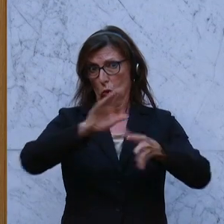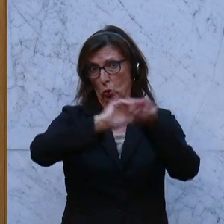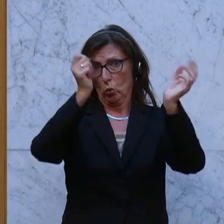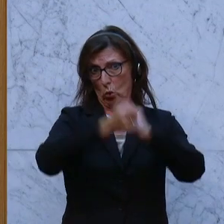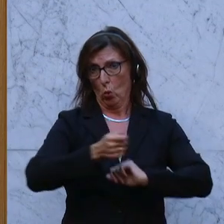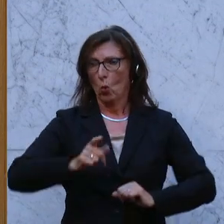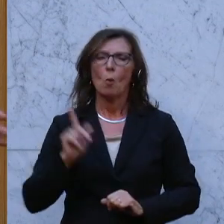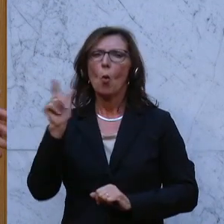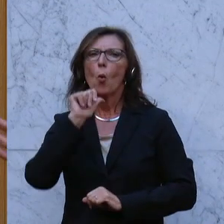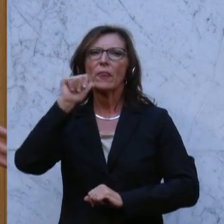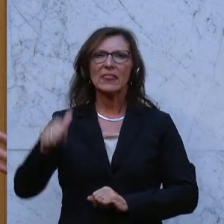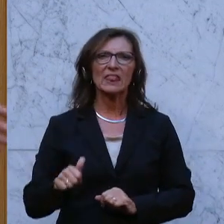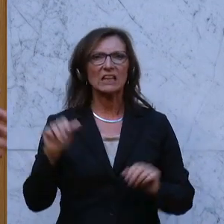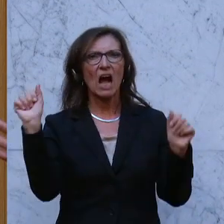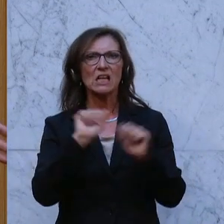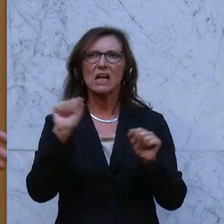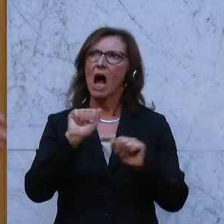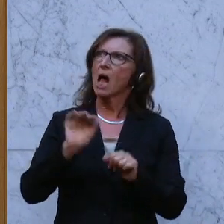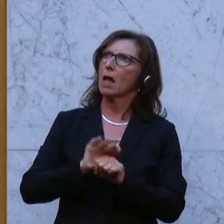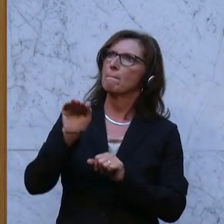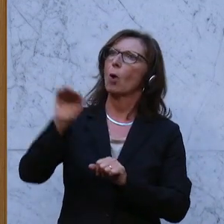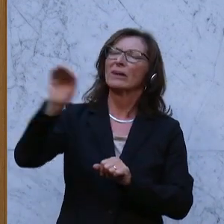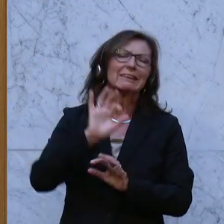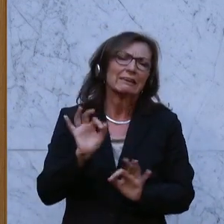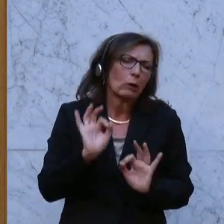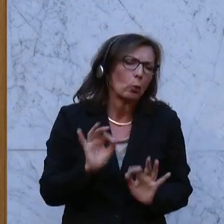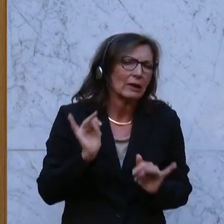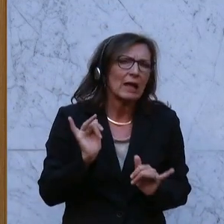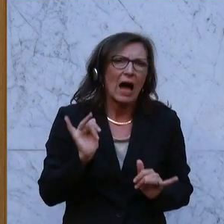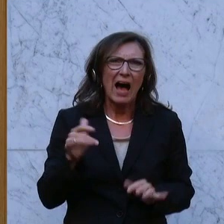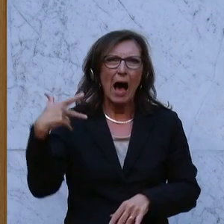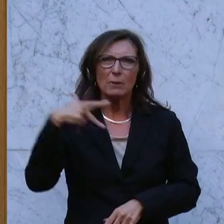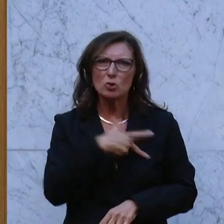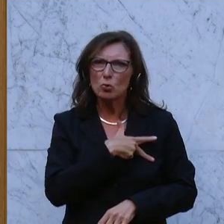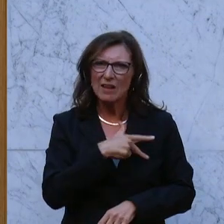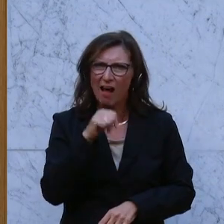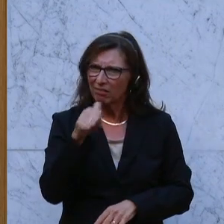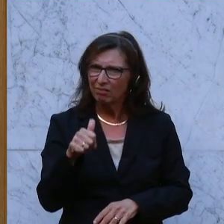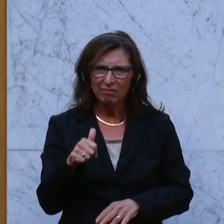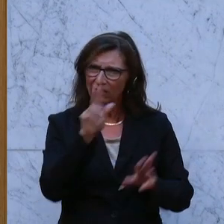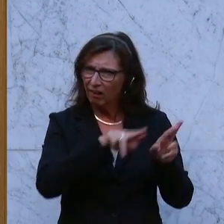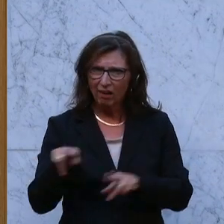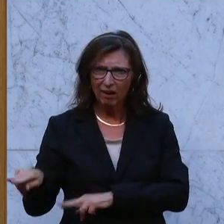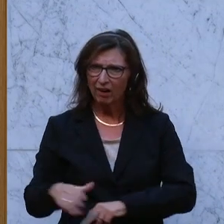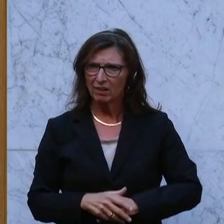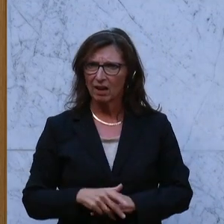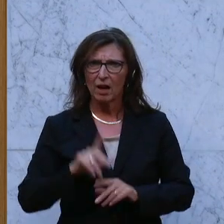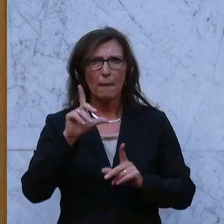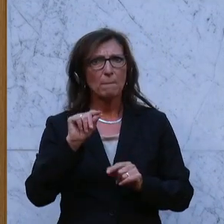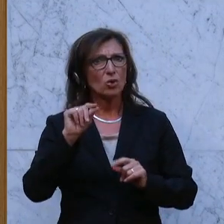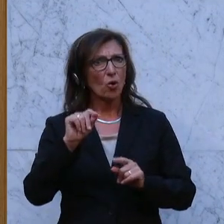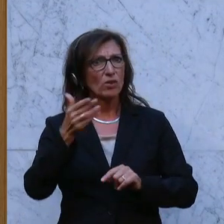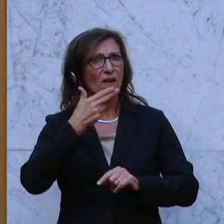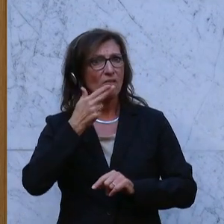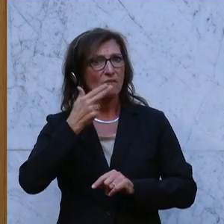nicht, wie Sie es erwähnt haben, die kalte Progression sehr gut, aber die ist sozial so ungerecht gestaltet, dass sie höhere Einkommen